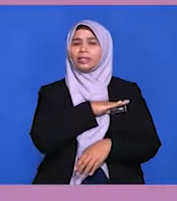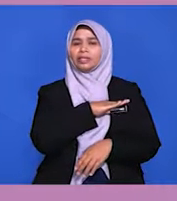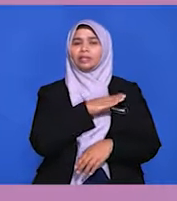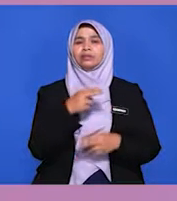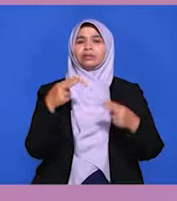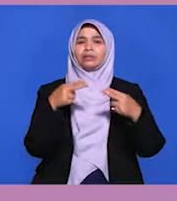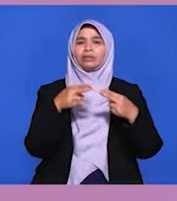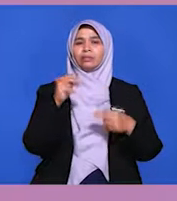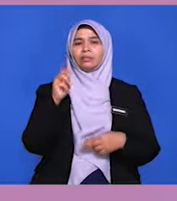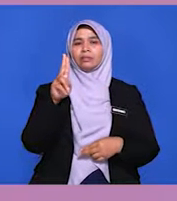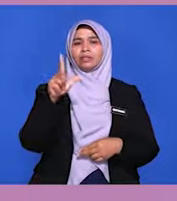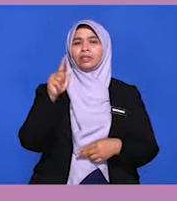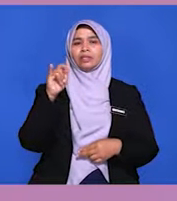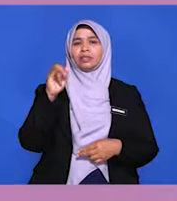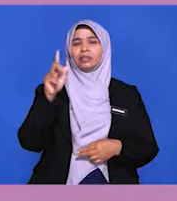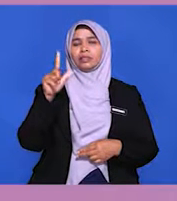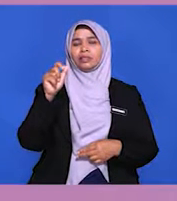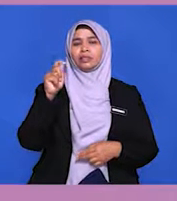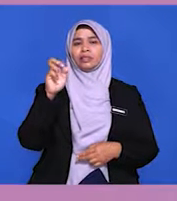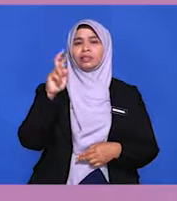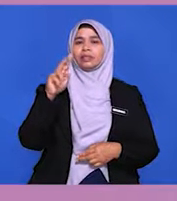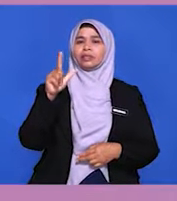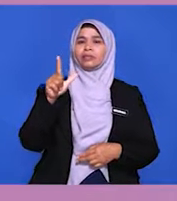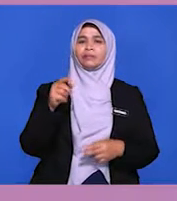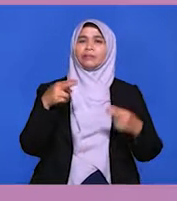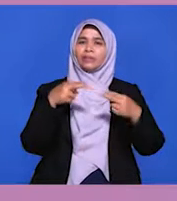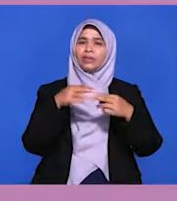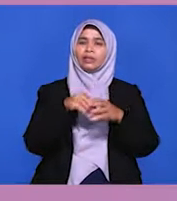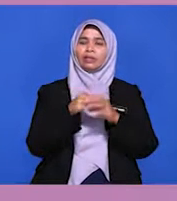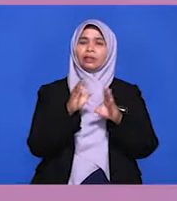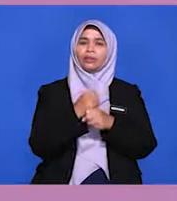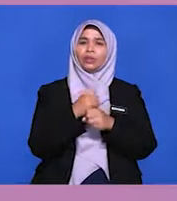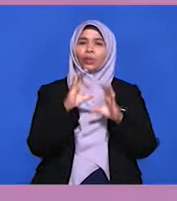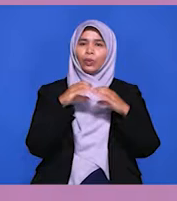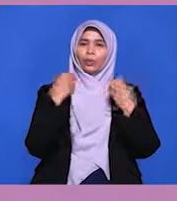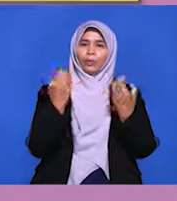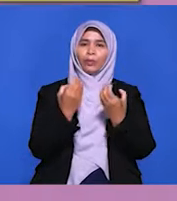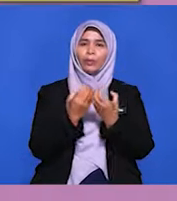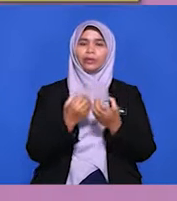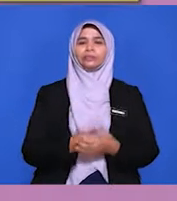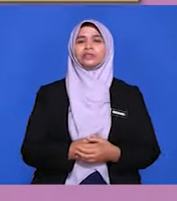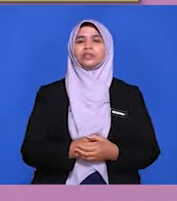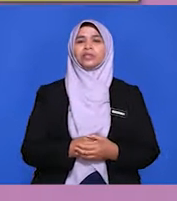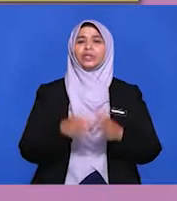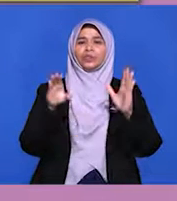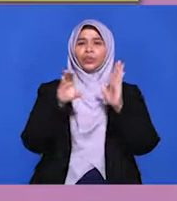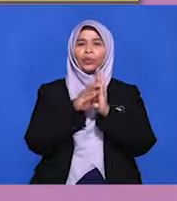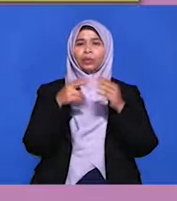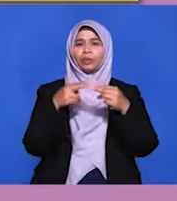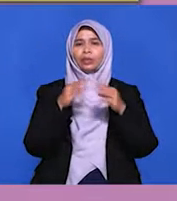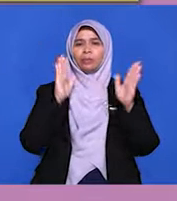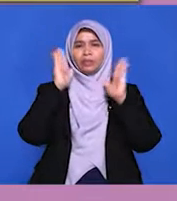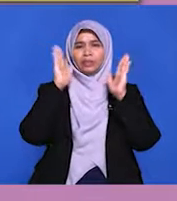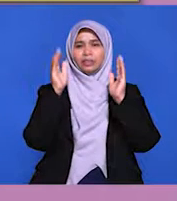multilateral pula ialah hubungan dalam bentuk kumpulan dan pertubuhan. Sebagai contoh, hubungan antara Malaysia